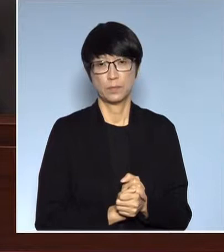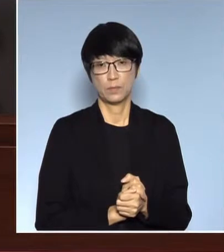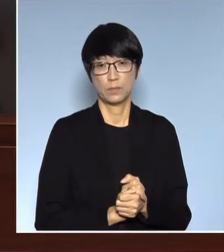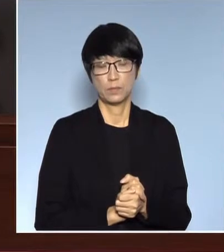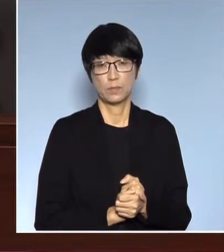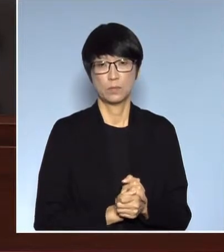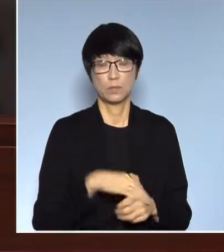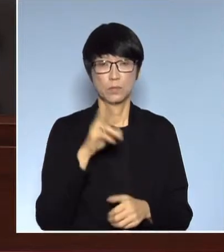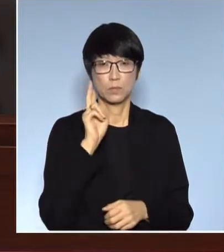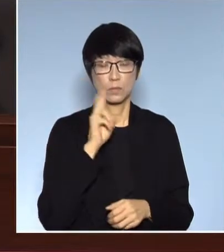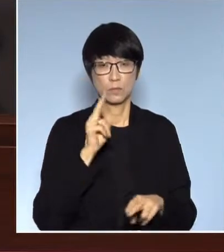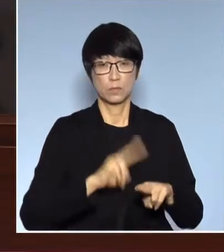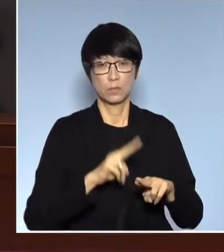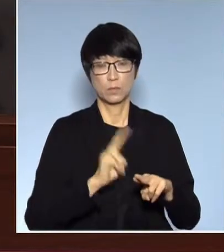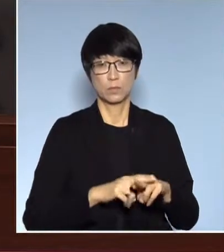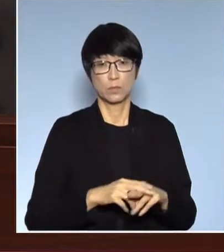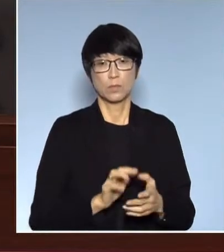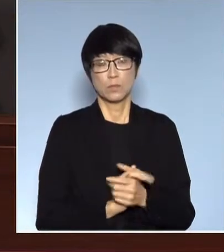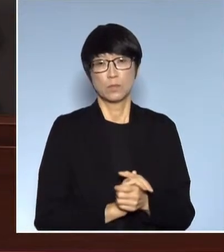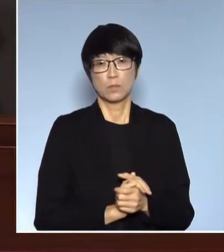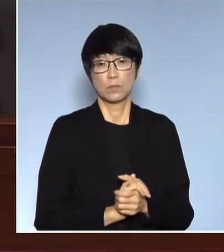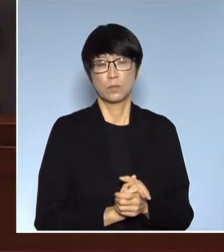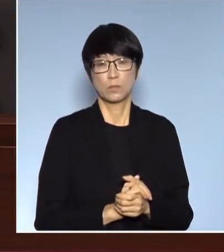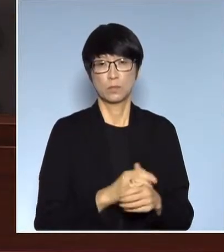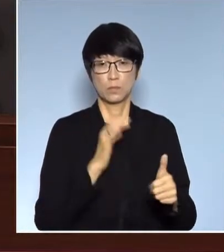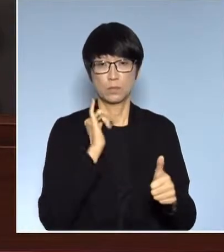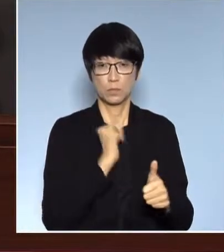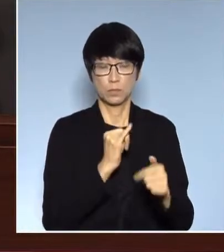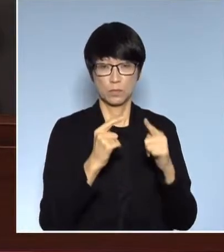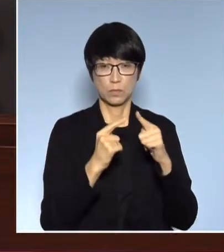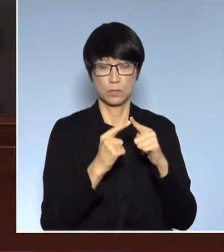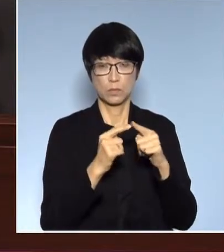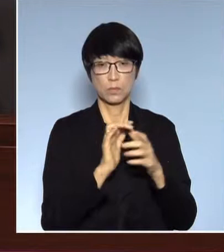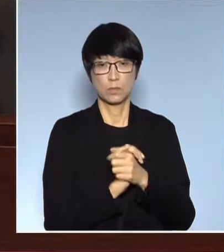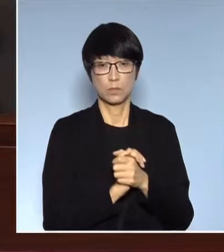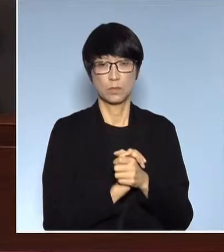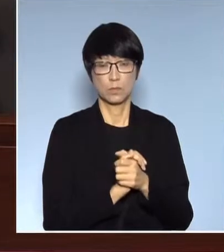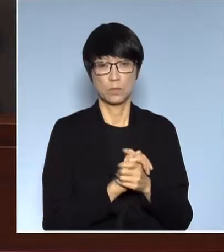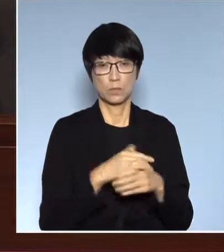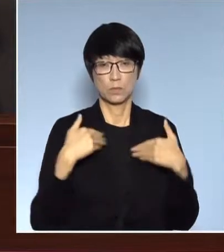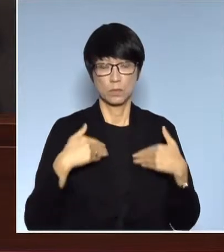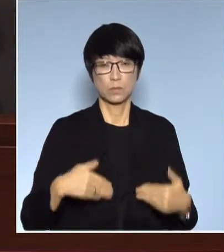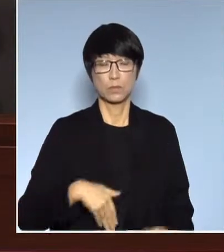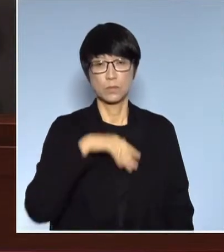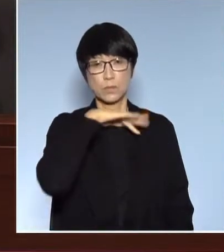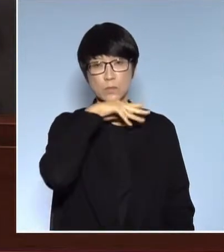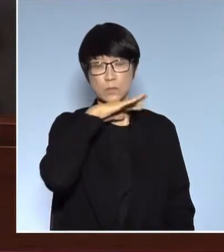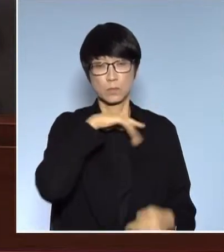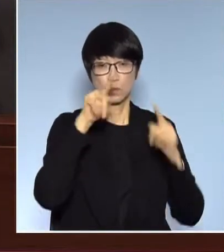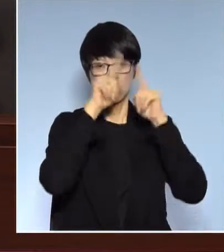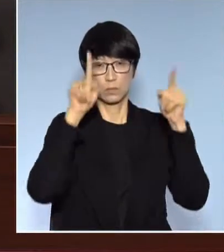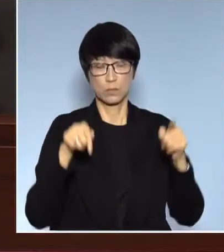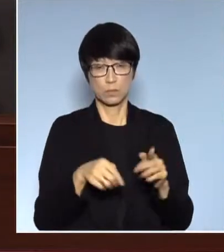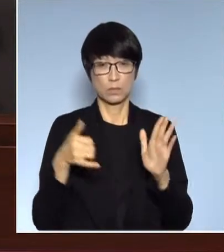如果有內地的疑犯就是這個問題如果有內地的疑犯用虛假身份文件登車帶達了西九